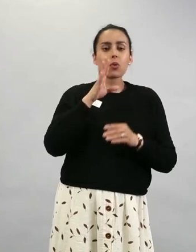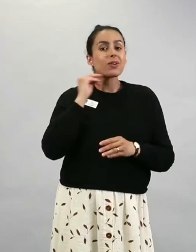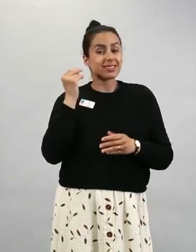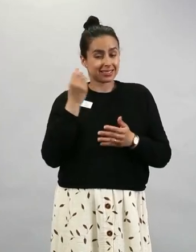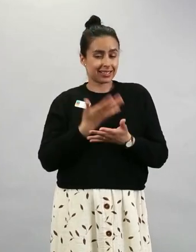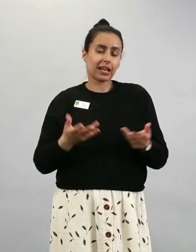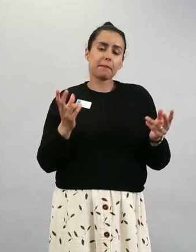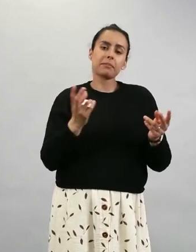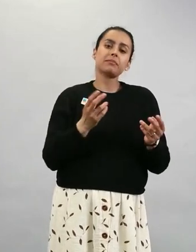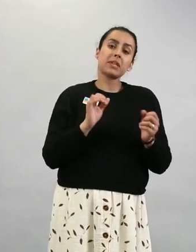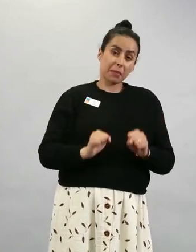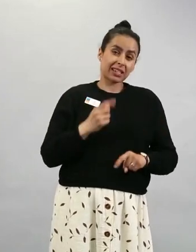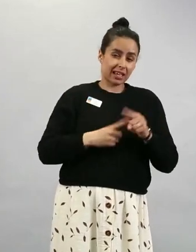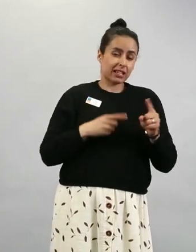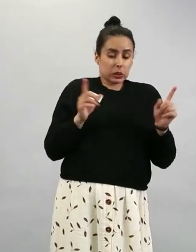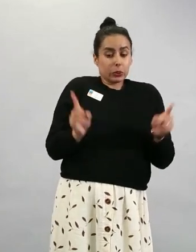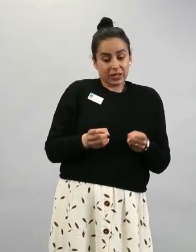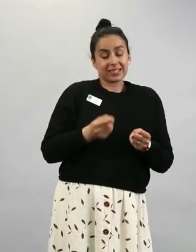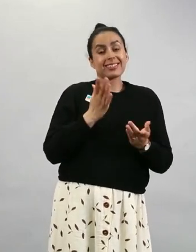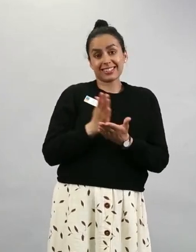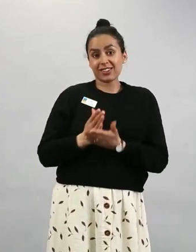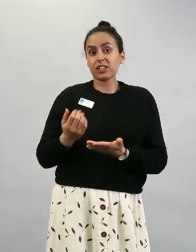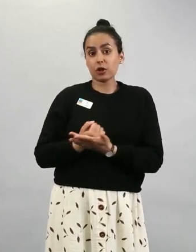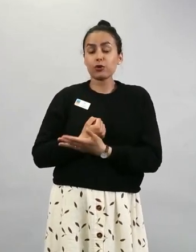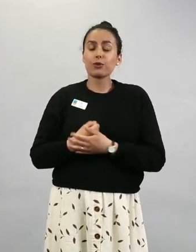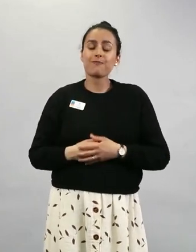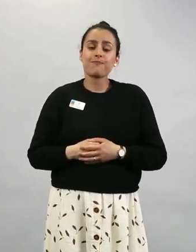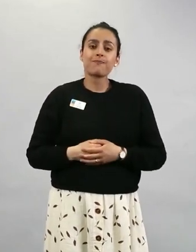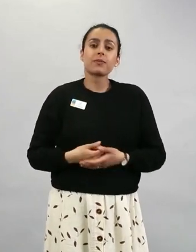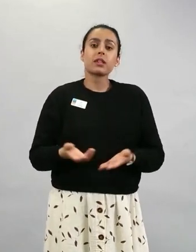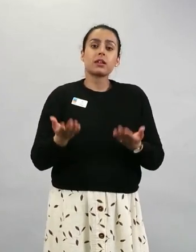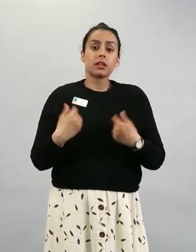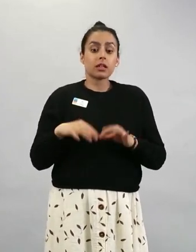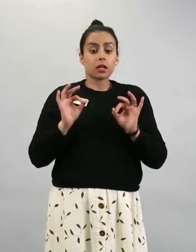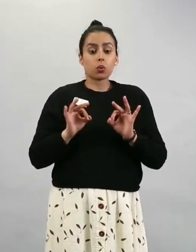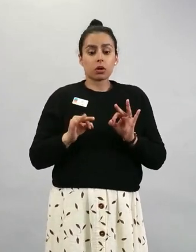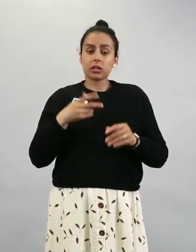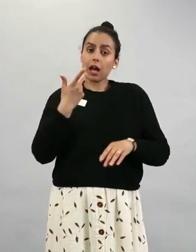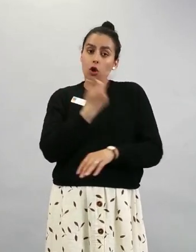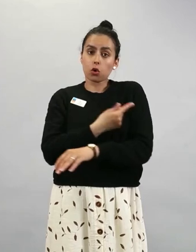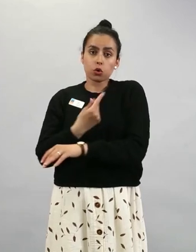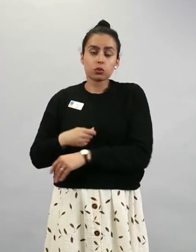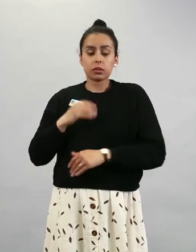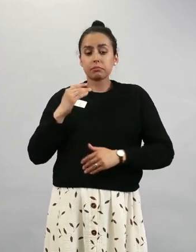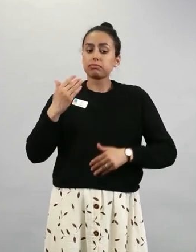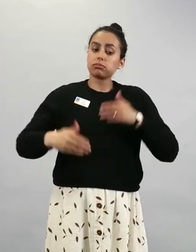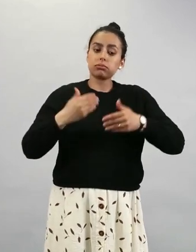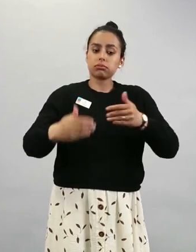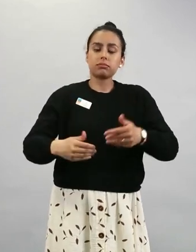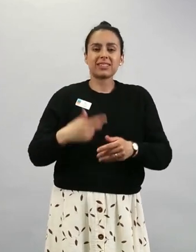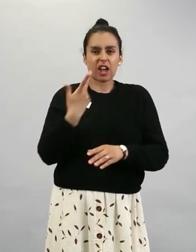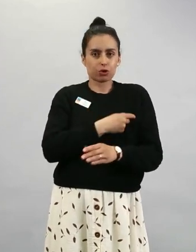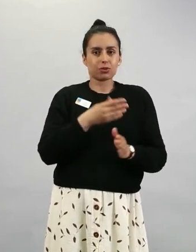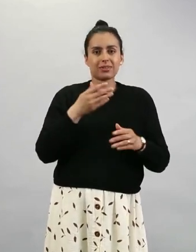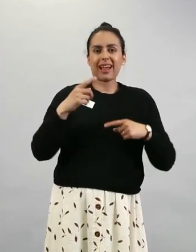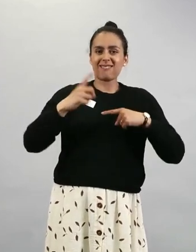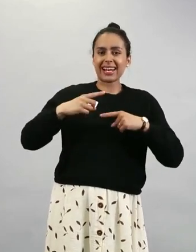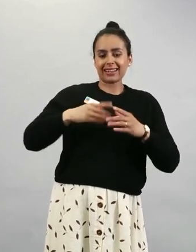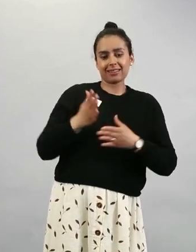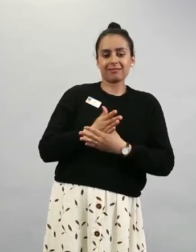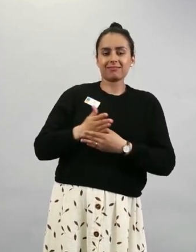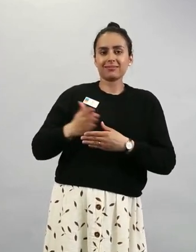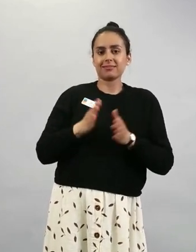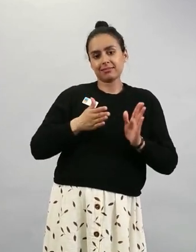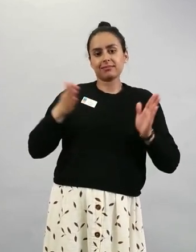Kiitos. Siirrytään sitten rokotusten etenemiseen liittyviin ja rokotusväleihin liittyviin kysymyksiin. Aloitetaan tällä rokotusten